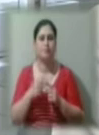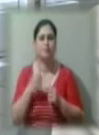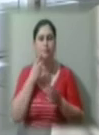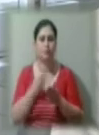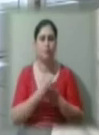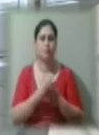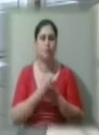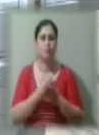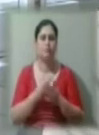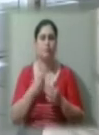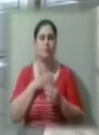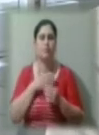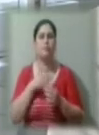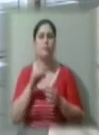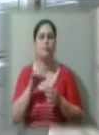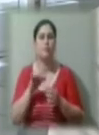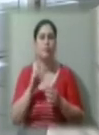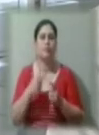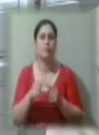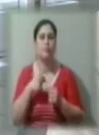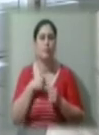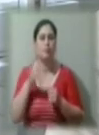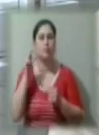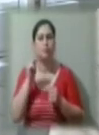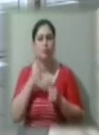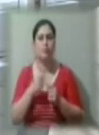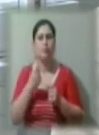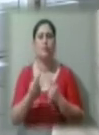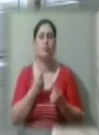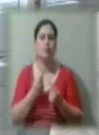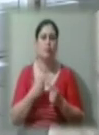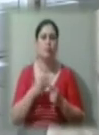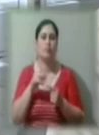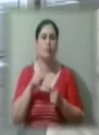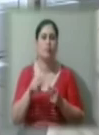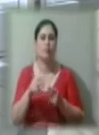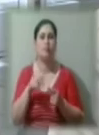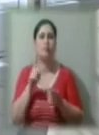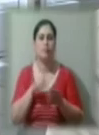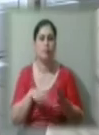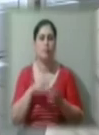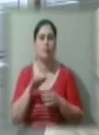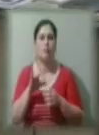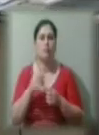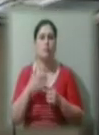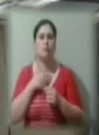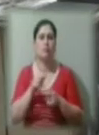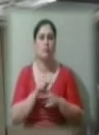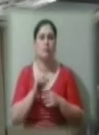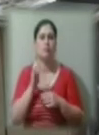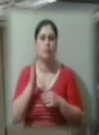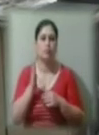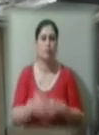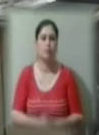нашого співробітника, ми навчаємося один на одному для того, щоб бути впевнені в якості нашого лікування у майбутньому. Для